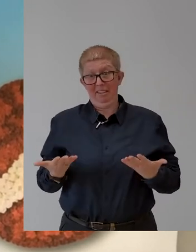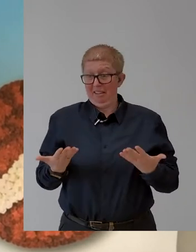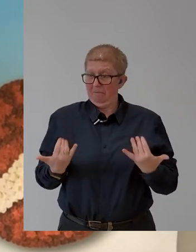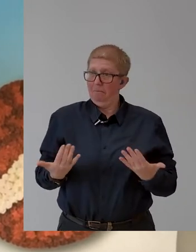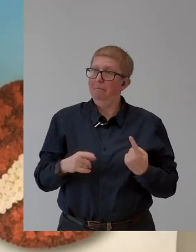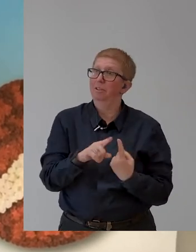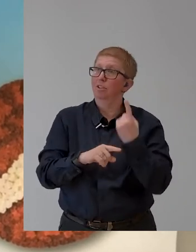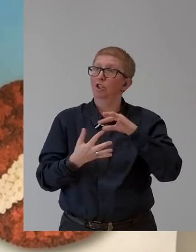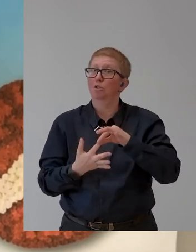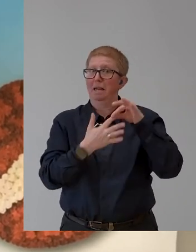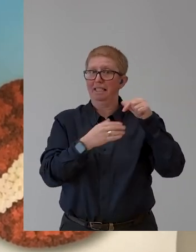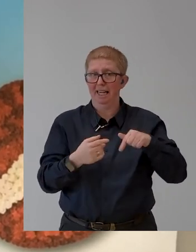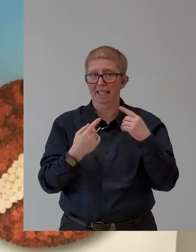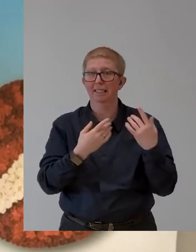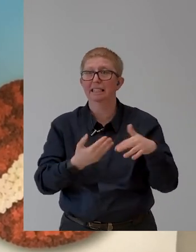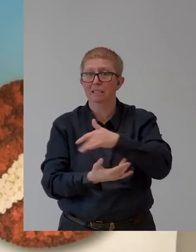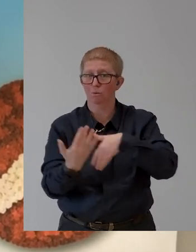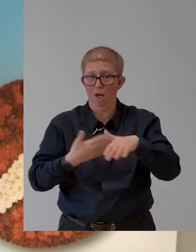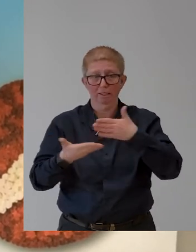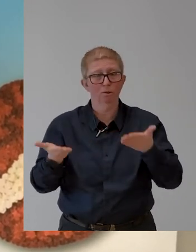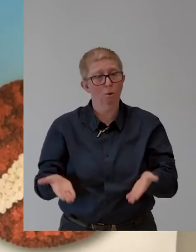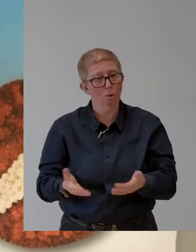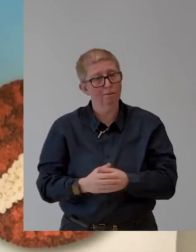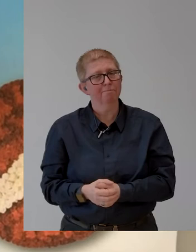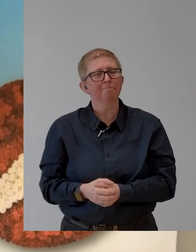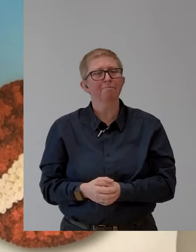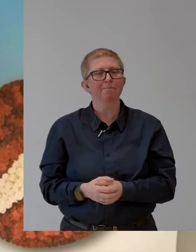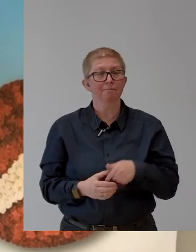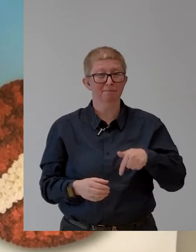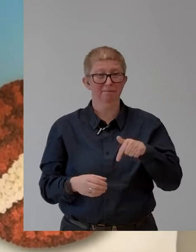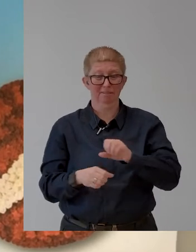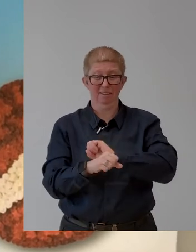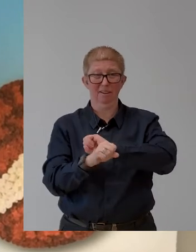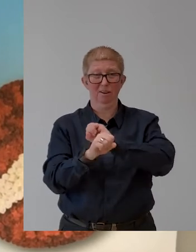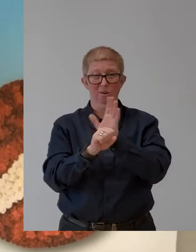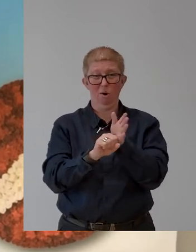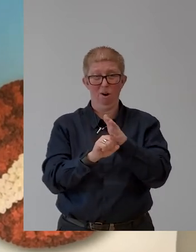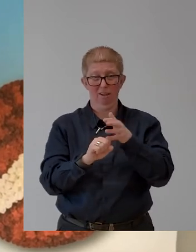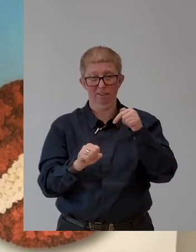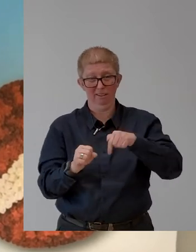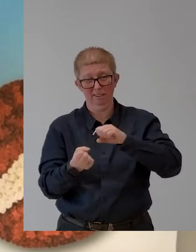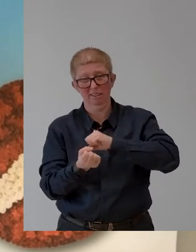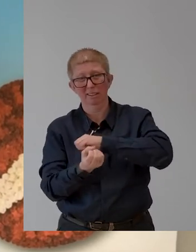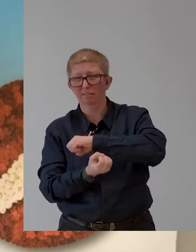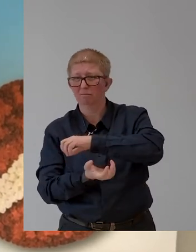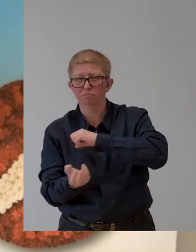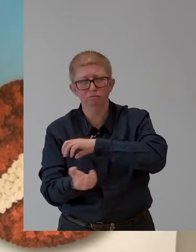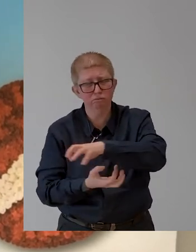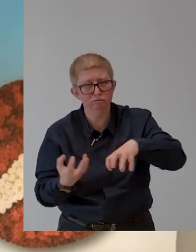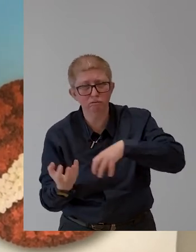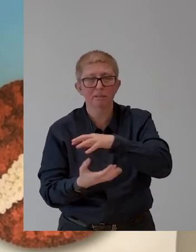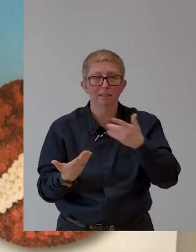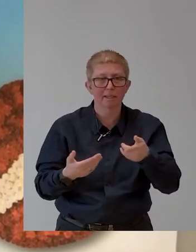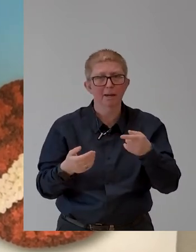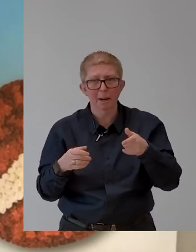The corona crisis, with all the necessary changes in the usual processes in the banking business and in the economy